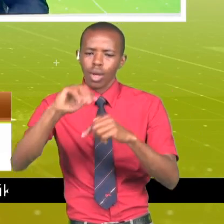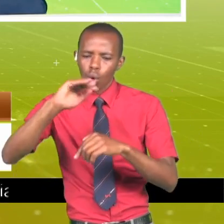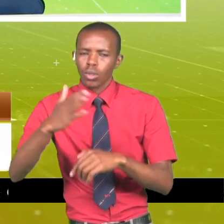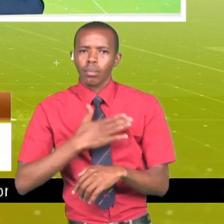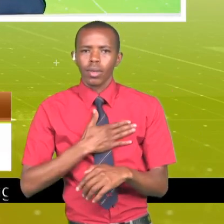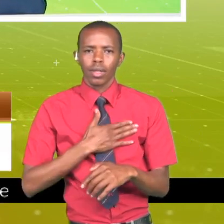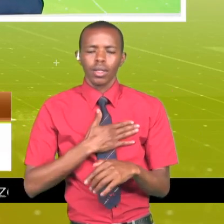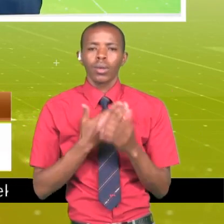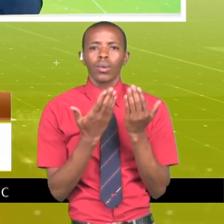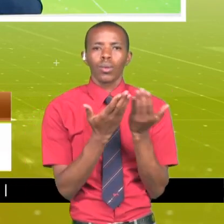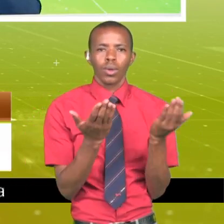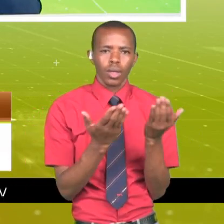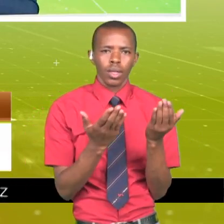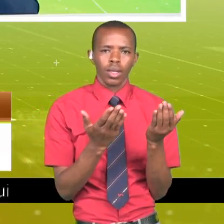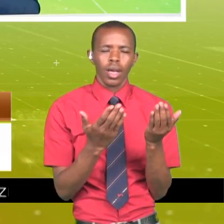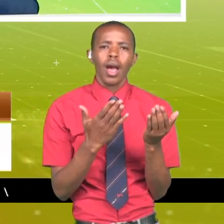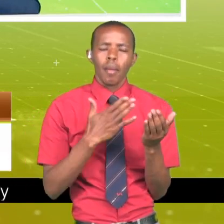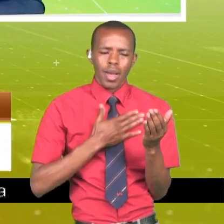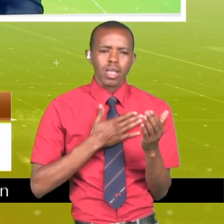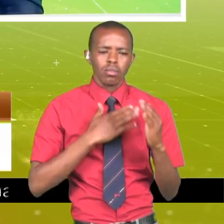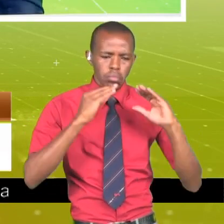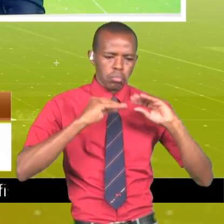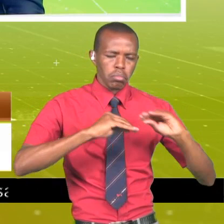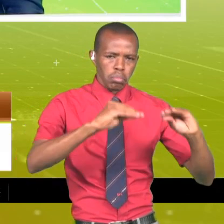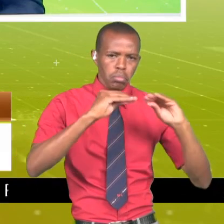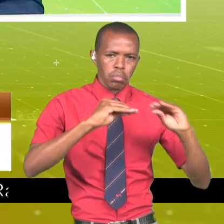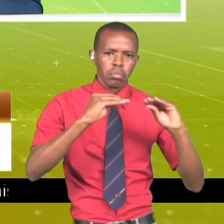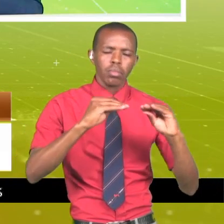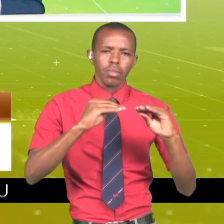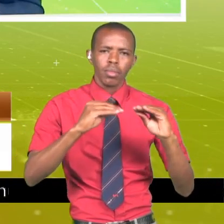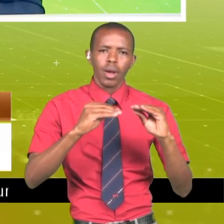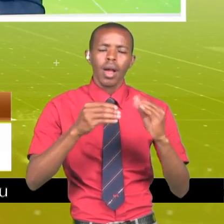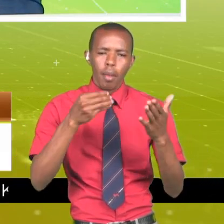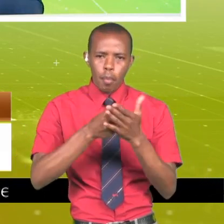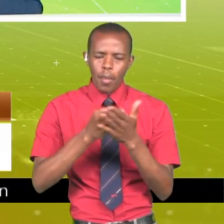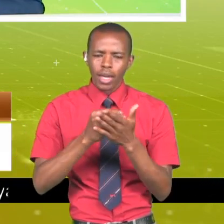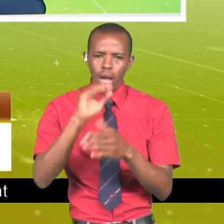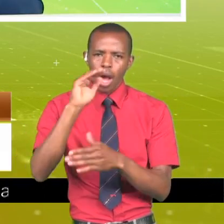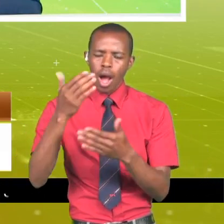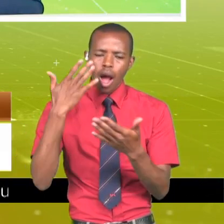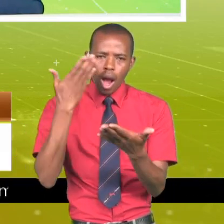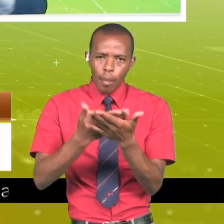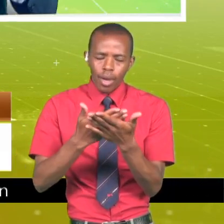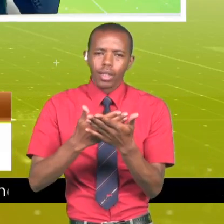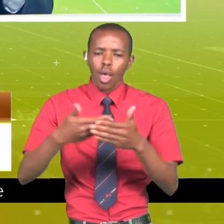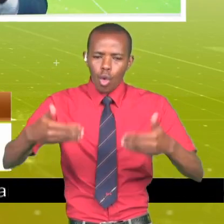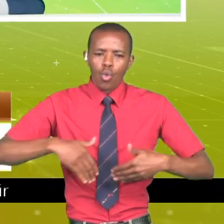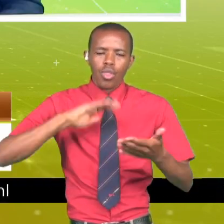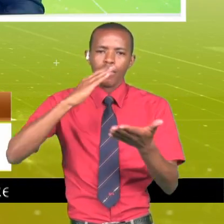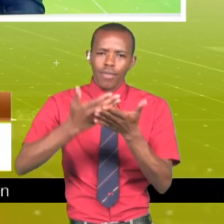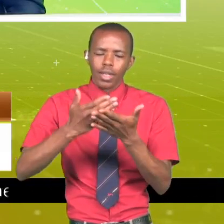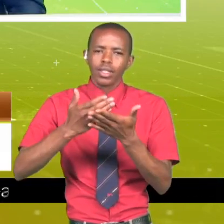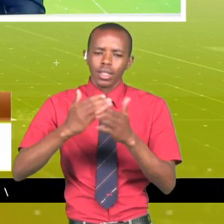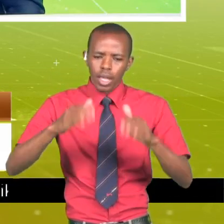yangu. Pale ambapo ninawaimisha waweze kuomba pesa za youth fund ili waweze kupewa. Kama